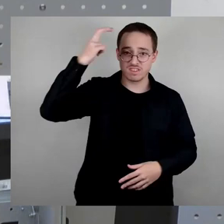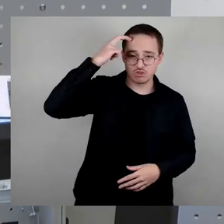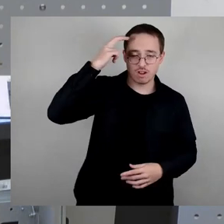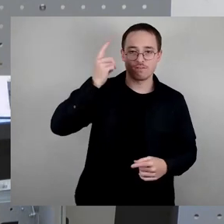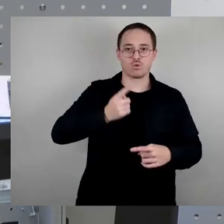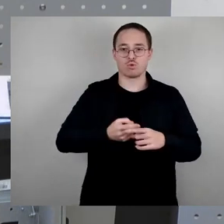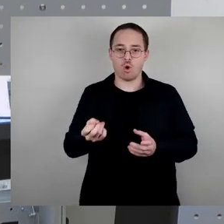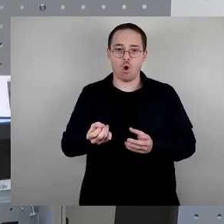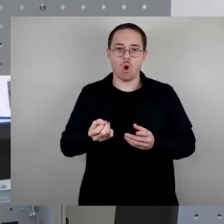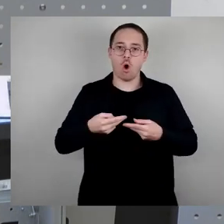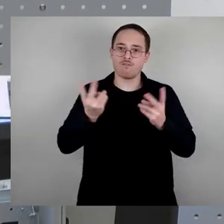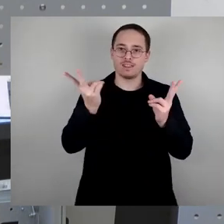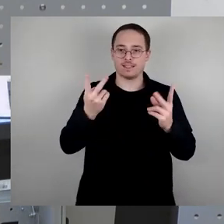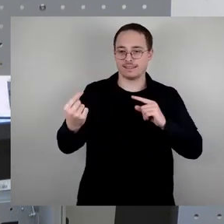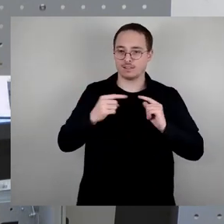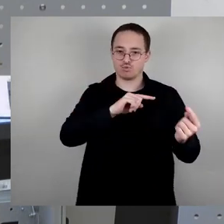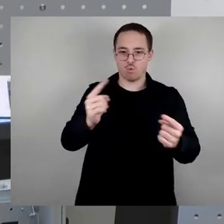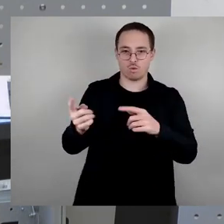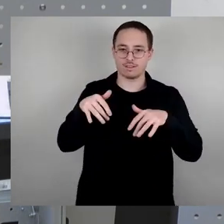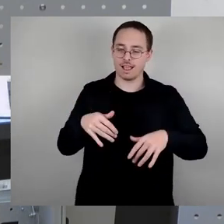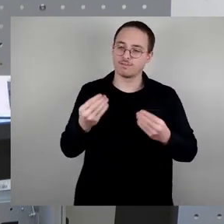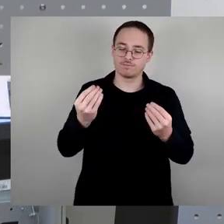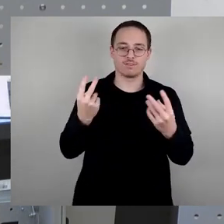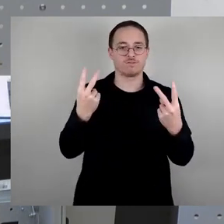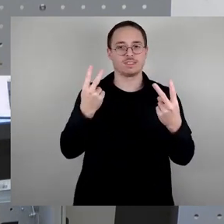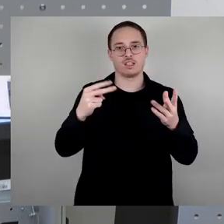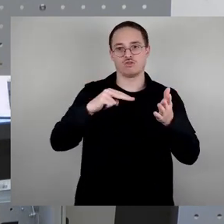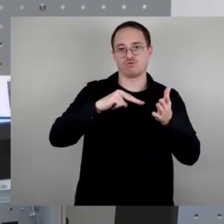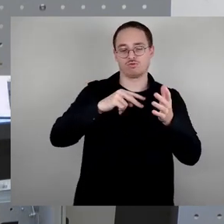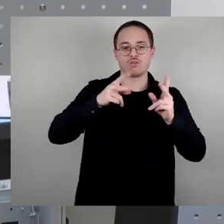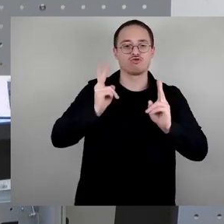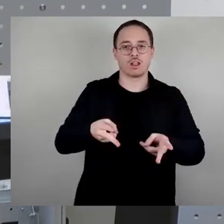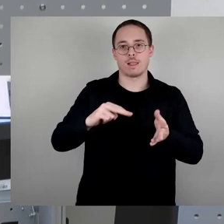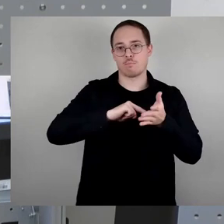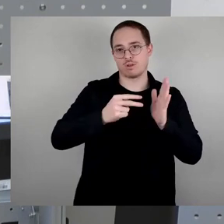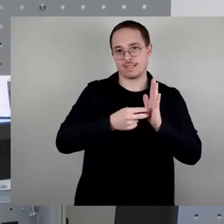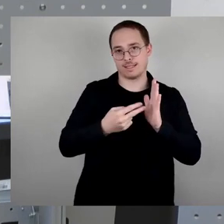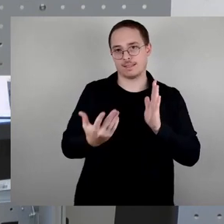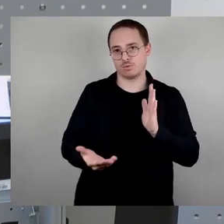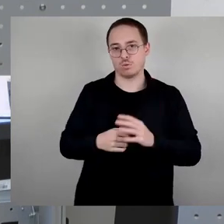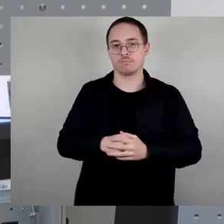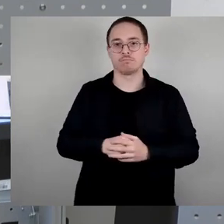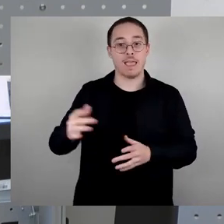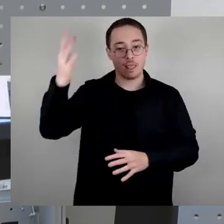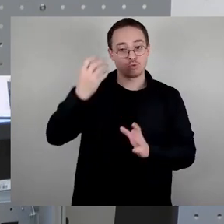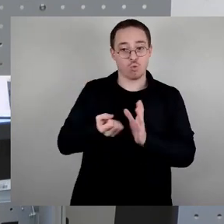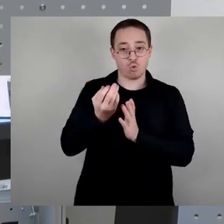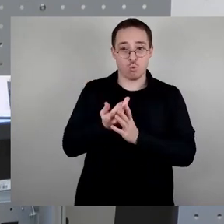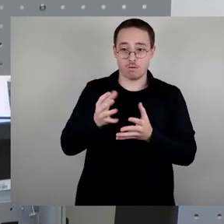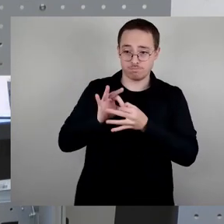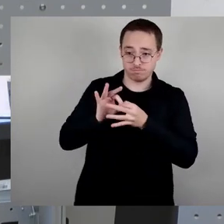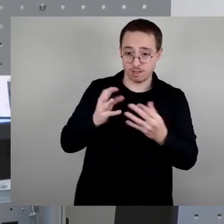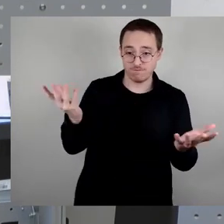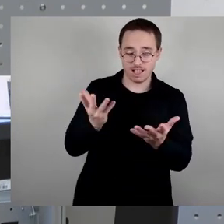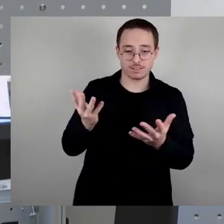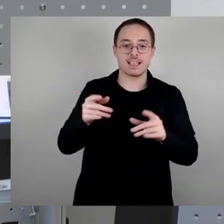Bereich der Stadtpolitik. Erinnerungskultur bezieht sich auf die Art und Weise, wie eine Gesellschaft mit ihrer Vergangenheit und